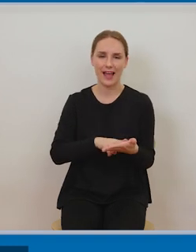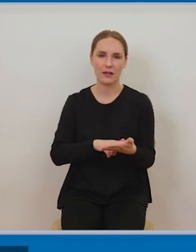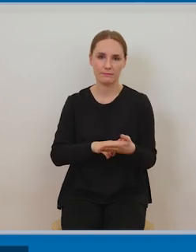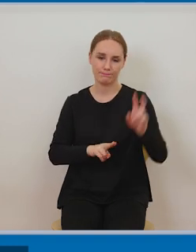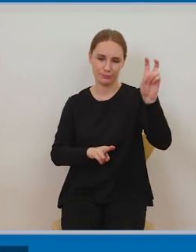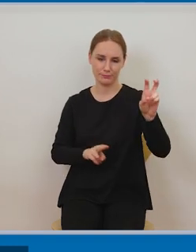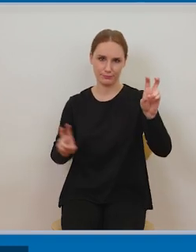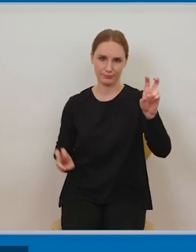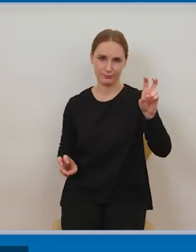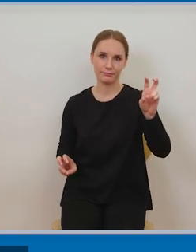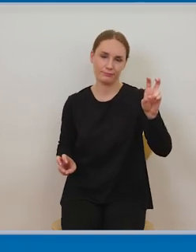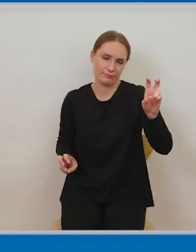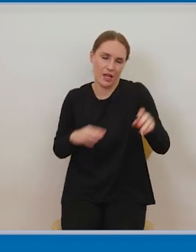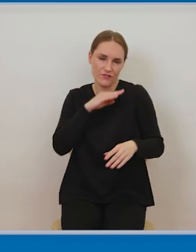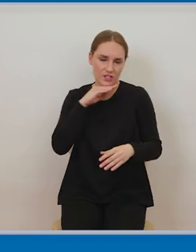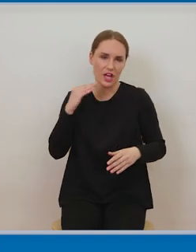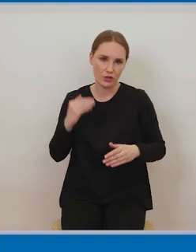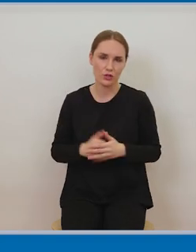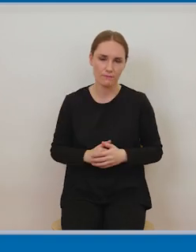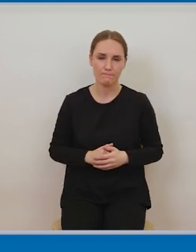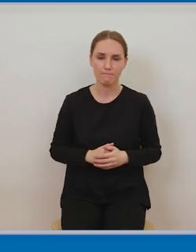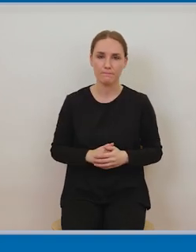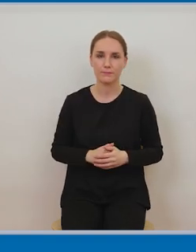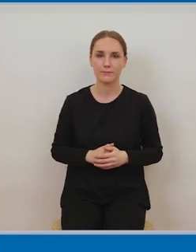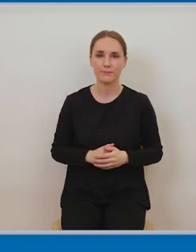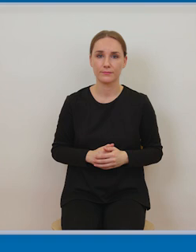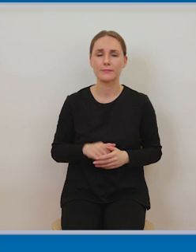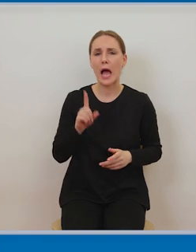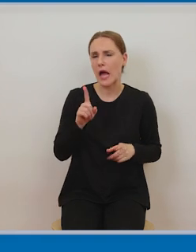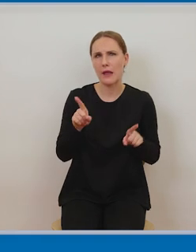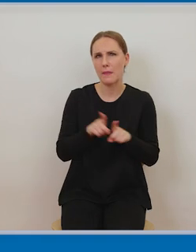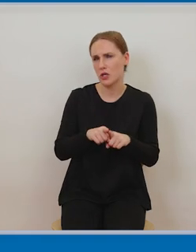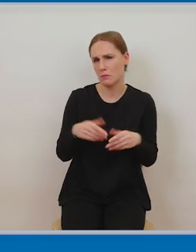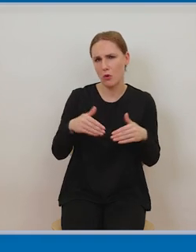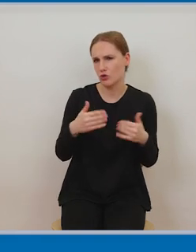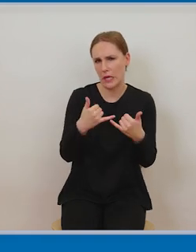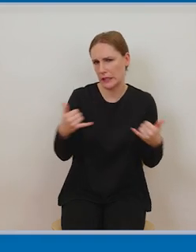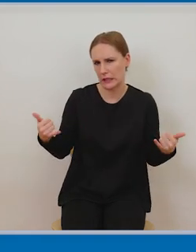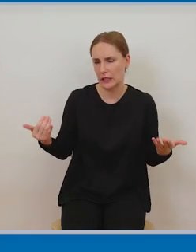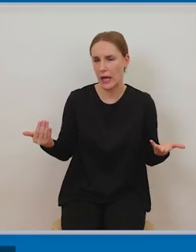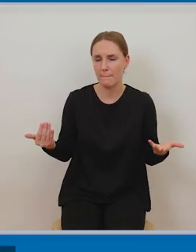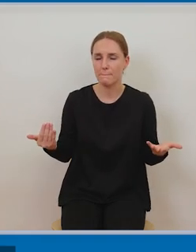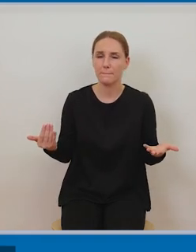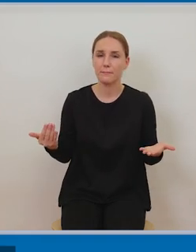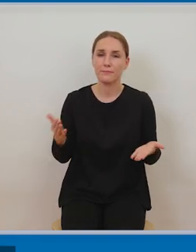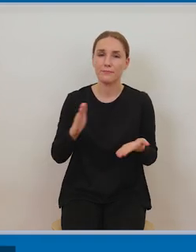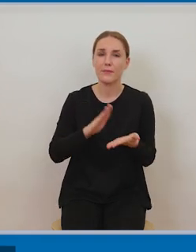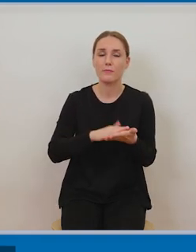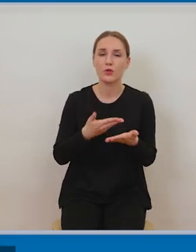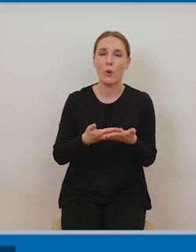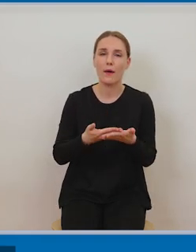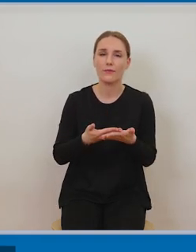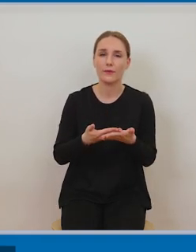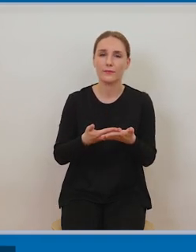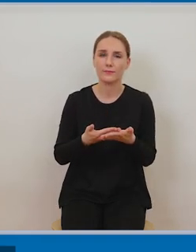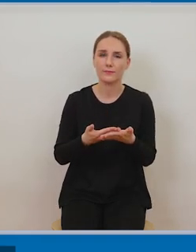wyboldowany tekst może być innym kolorem chodzi o to żeby osoba która zapoznaje się z takim naszym utworem łatwo była w stanie się